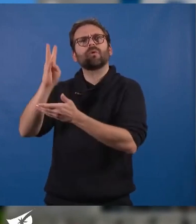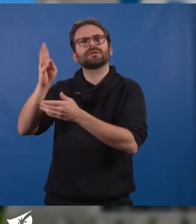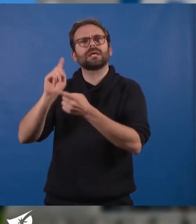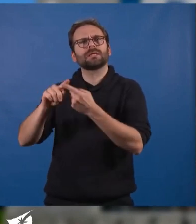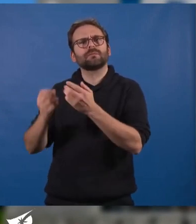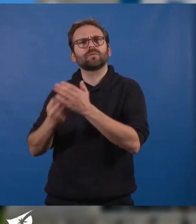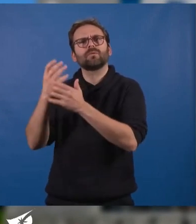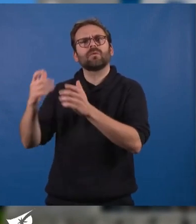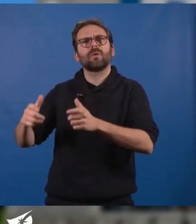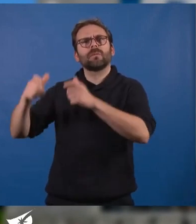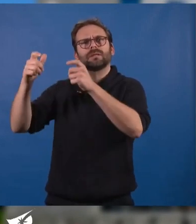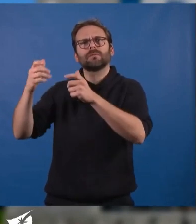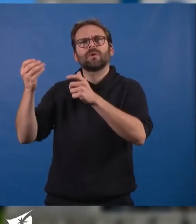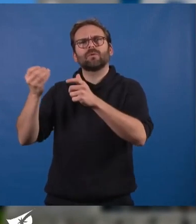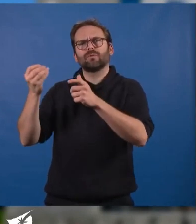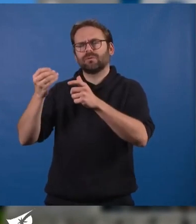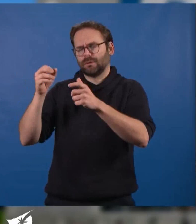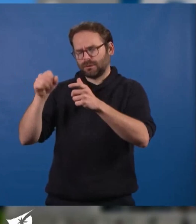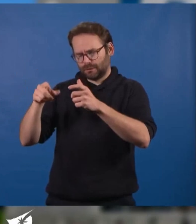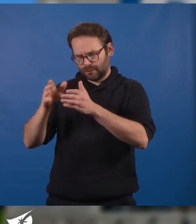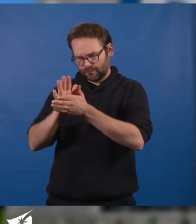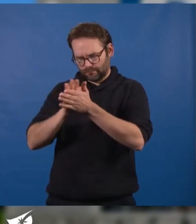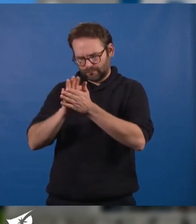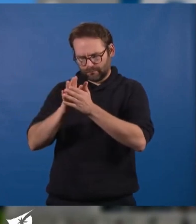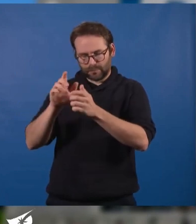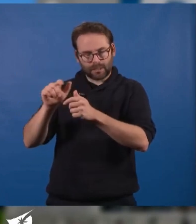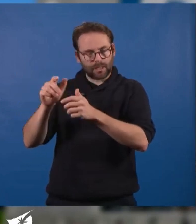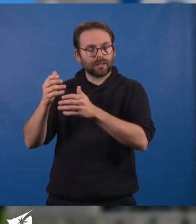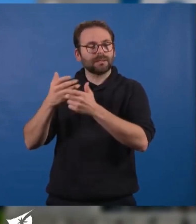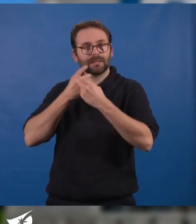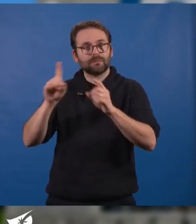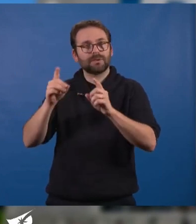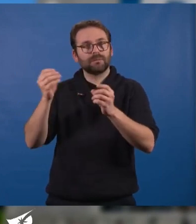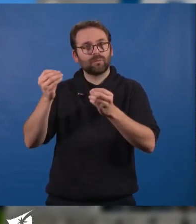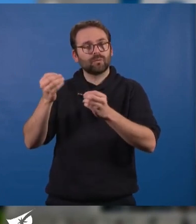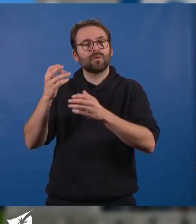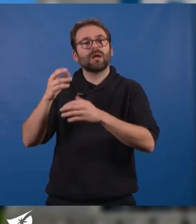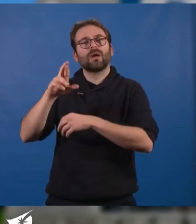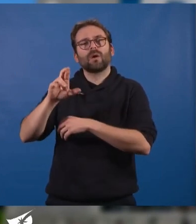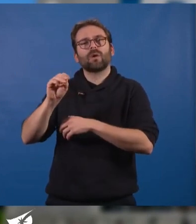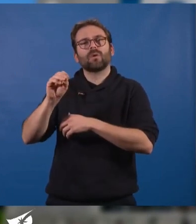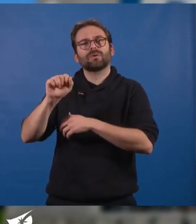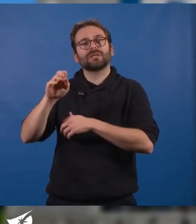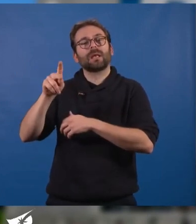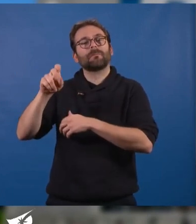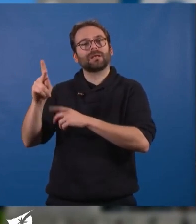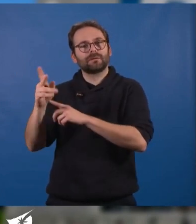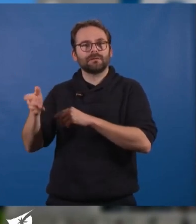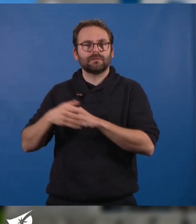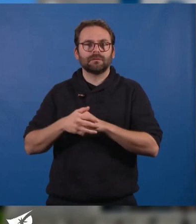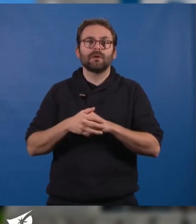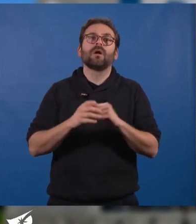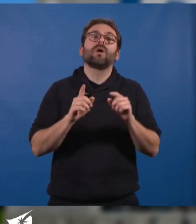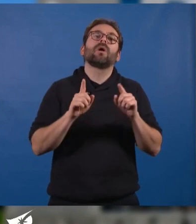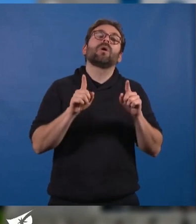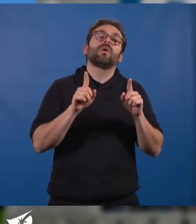bâtiment, désormais disponible à Roserpex. Lui l'inviter aussi, puisqu